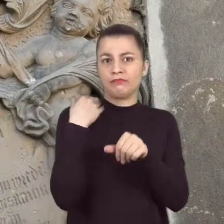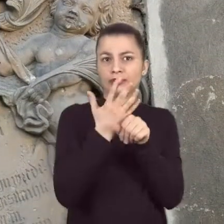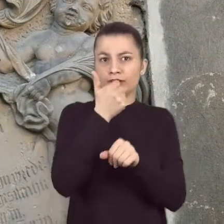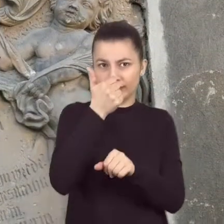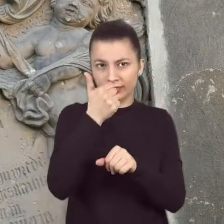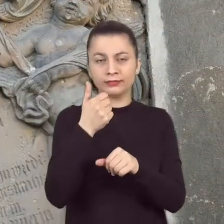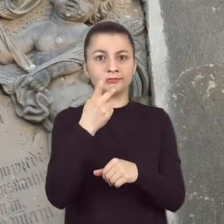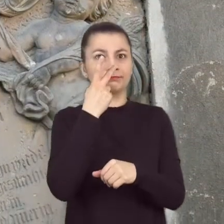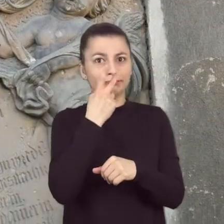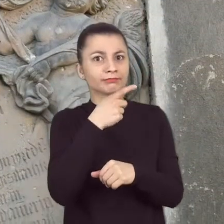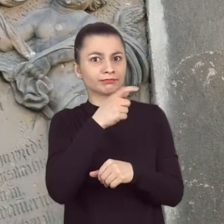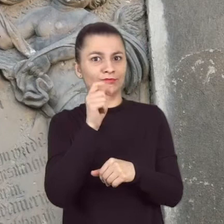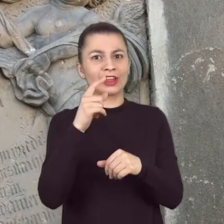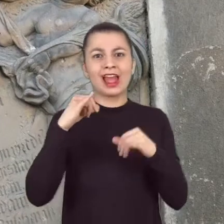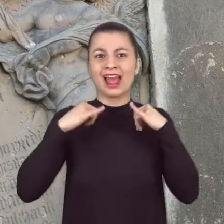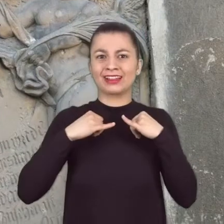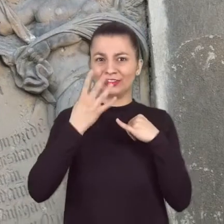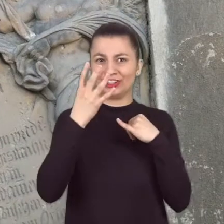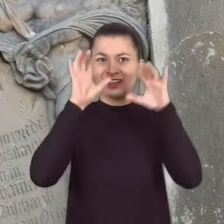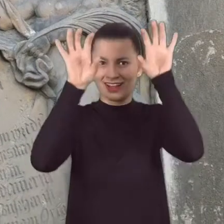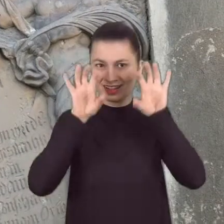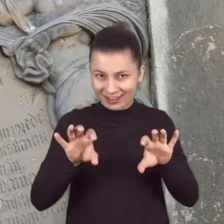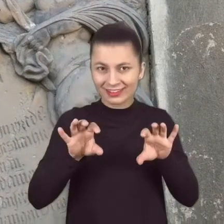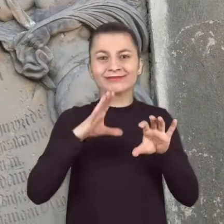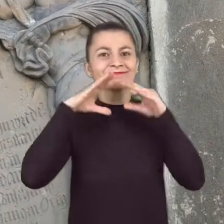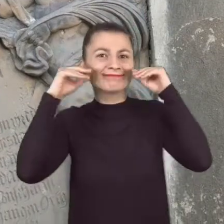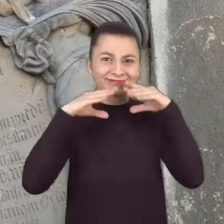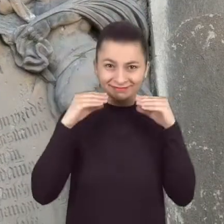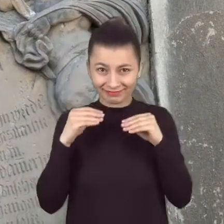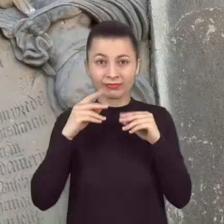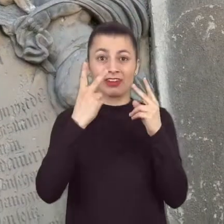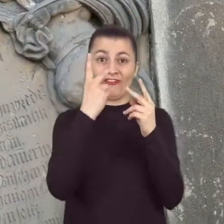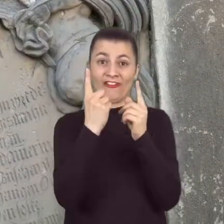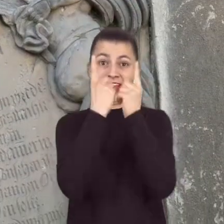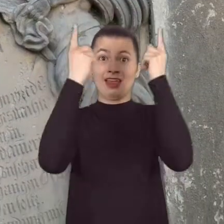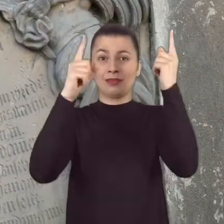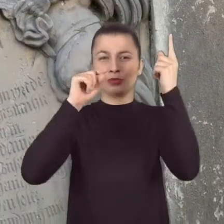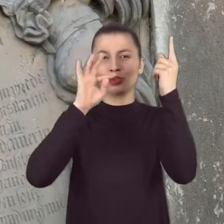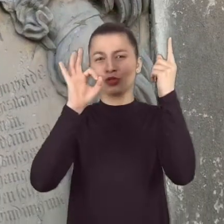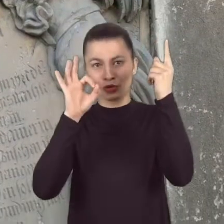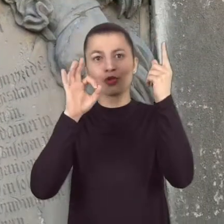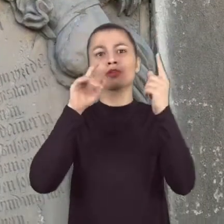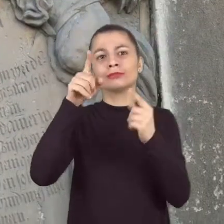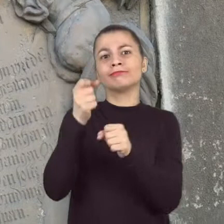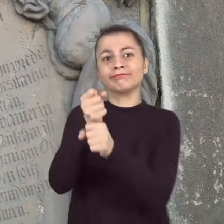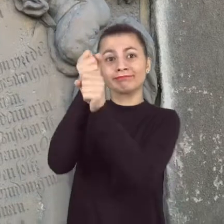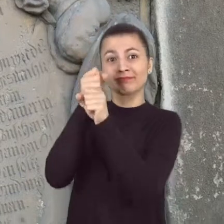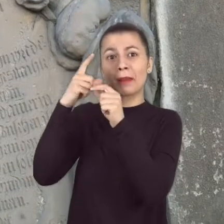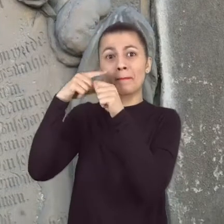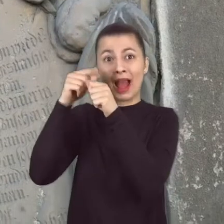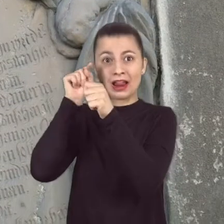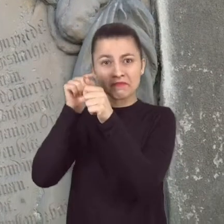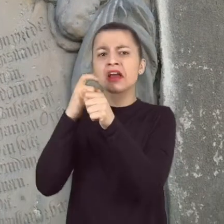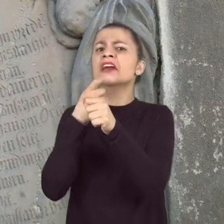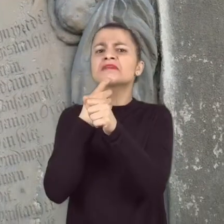w wieku 51 lat, widzimy cztery uśmiechnięte anioły. U góry dwa pyzate putta trzymają w dłoniach